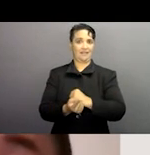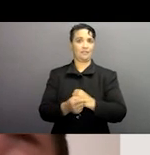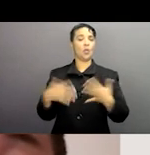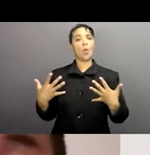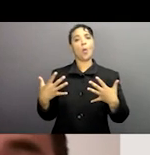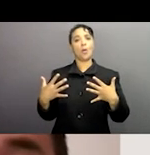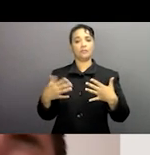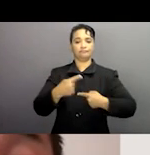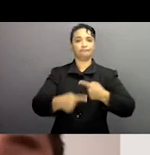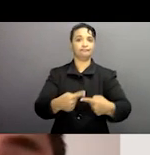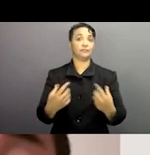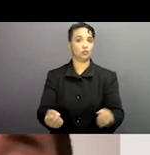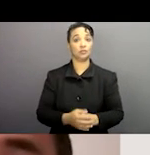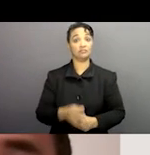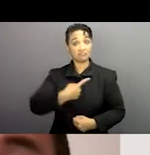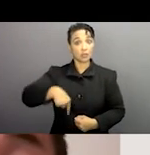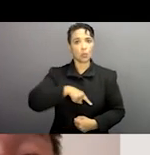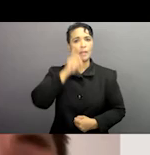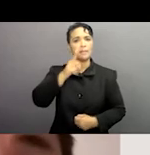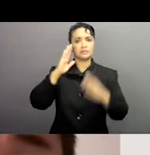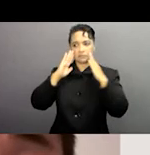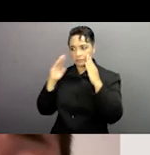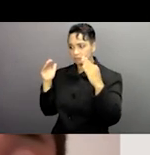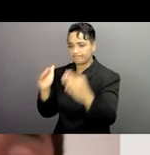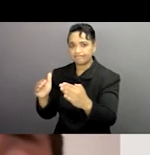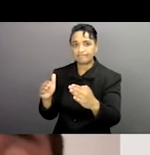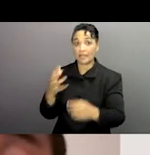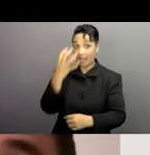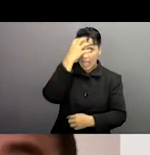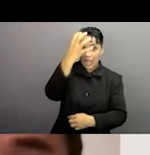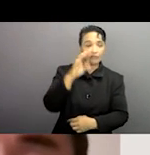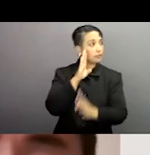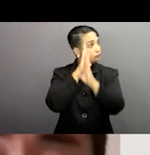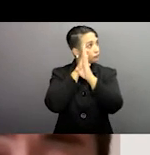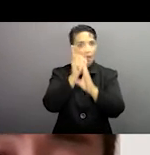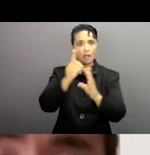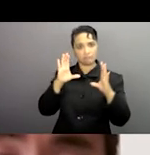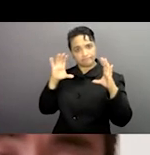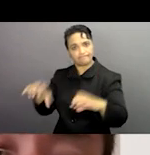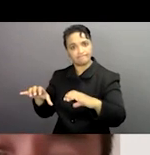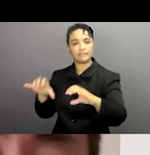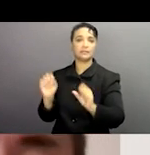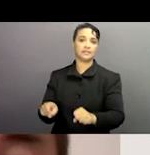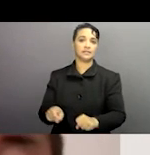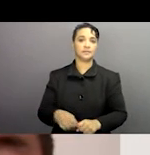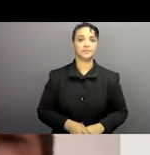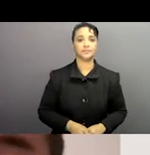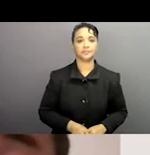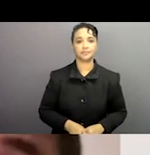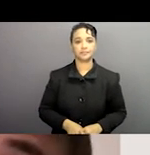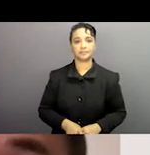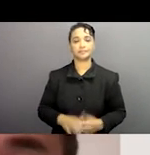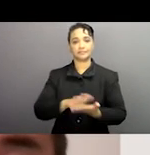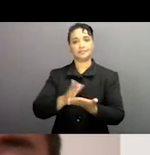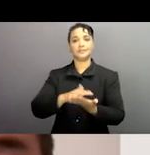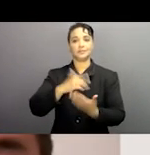d'autres désastres de conflits et ce sont des éléments qui vont vouloir prendre en considération aussi bien que les états doivent être en considération pour pouvoir les traiter à l'avenir